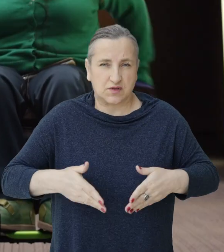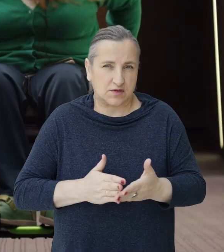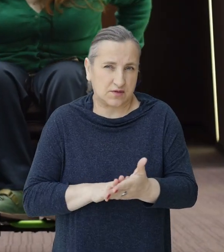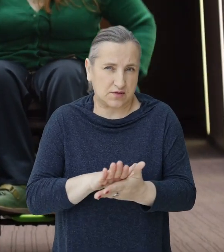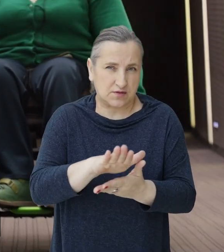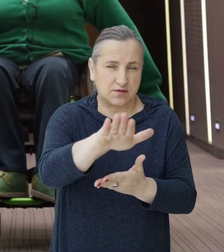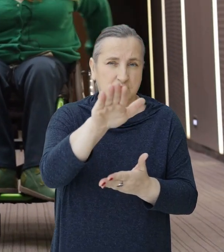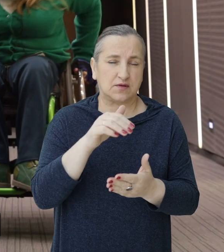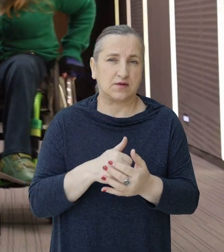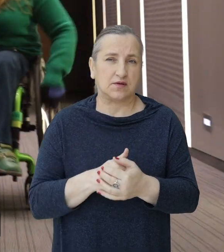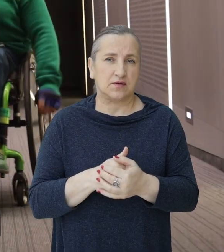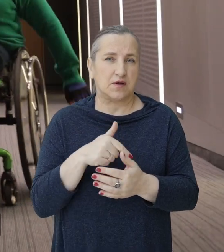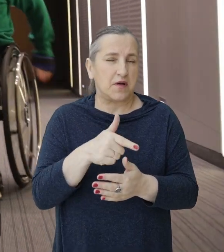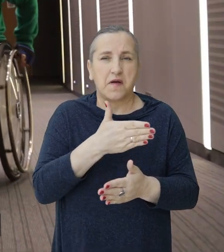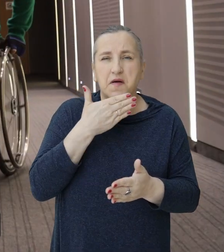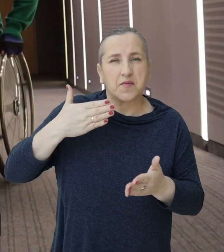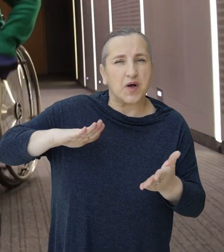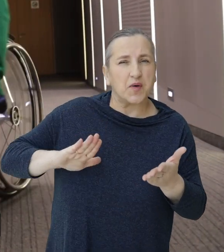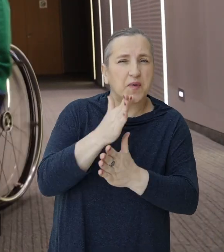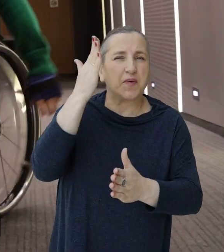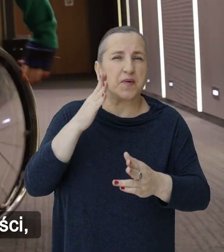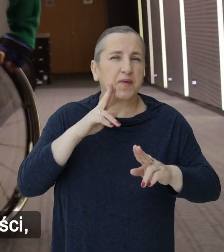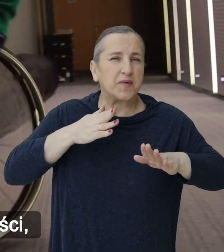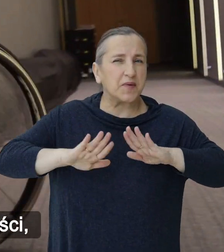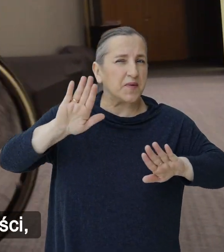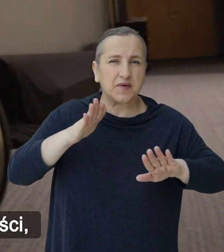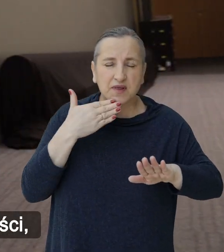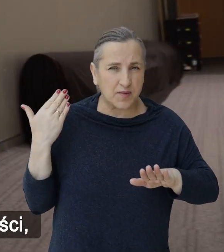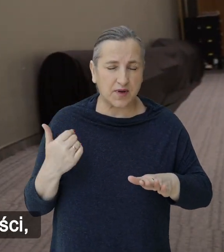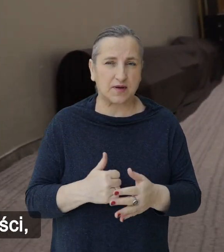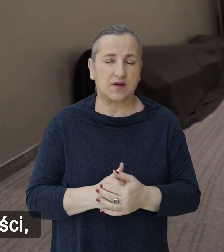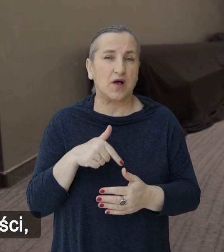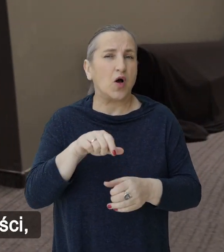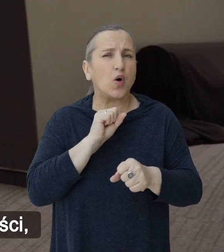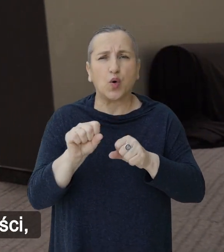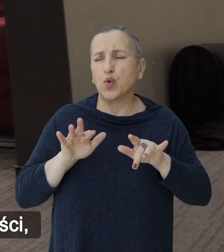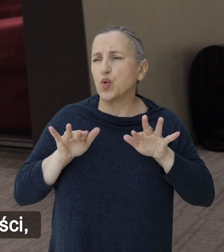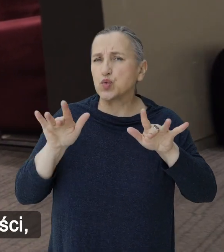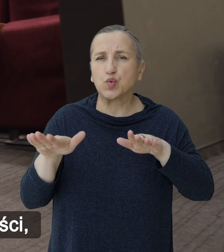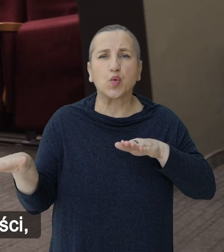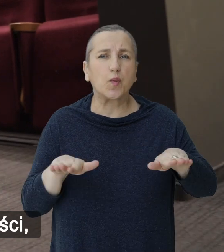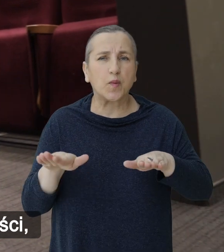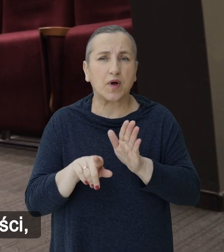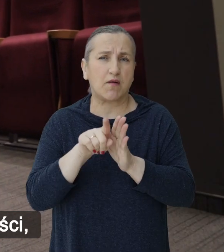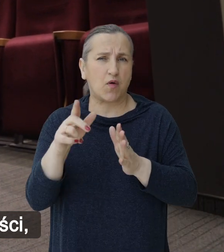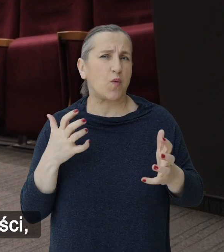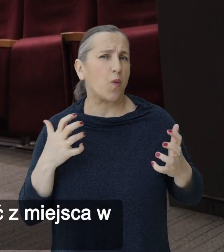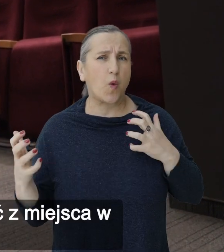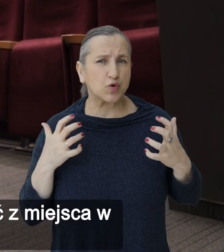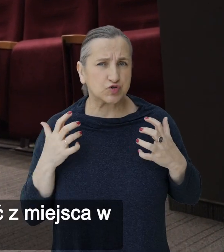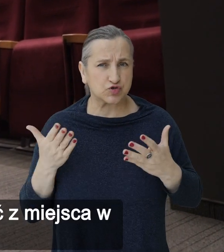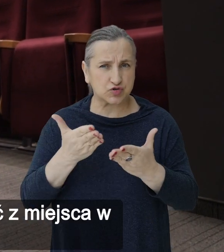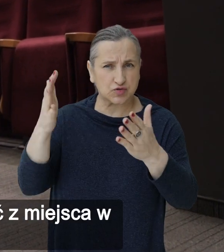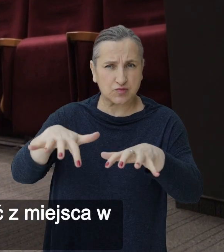ponieważ jest bezpoślizgowe. Bardzo dużo jest miejsc tutaj dla gości,